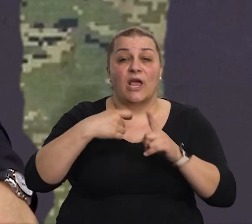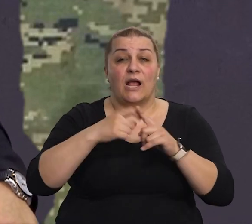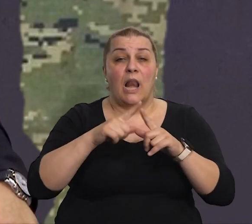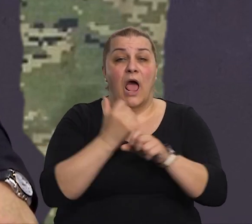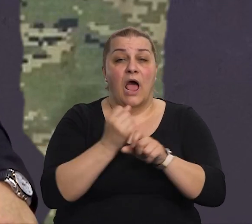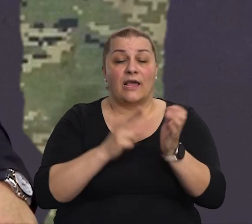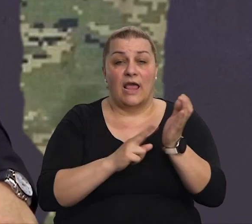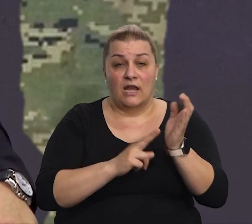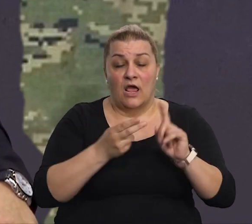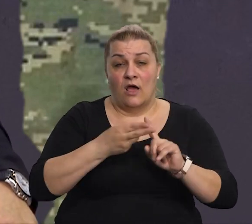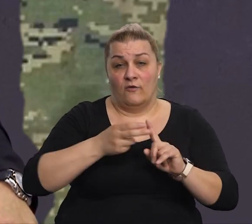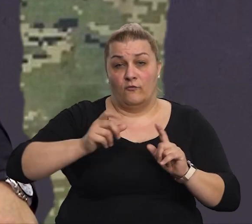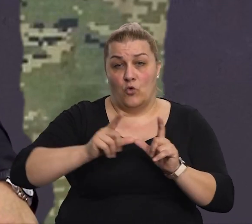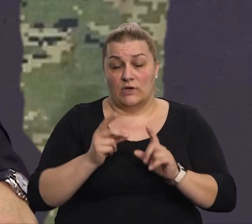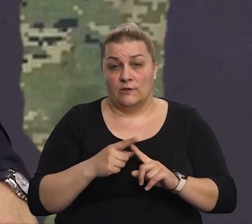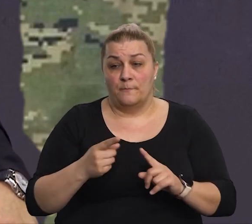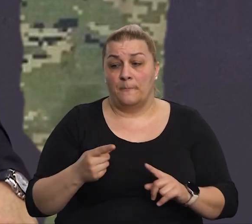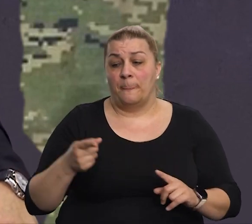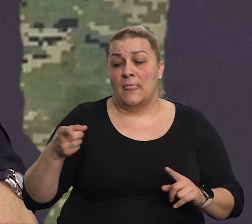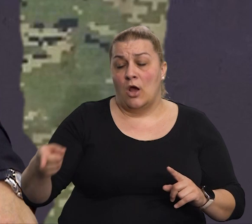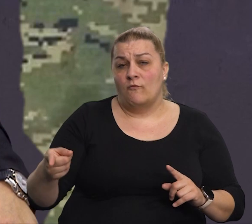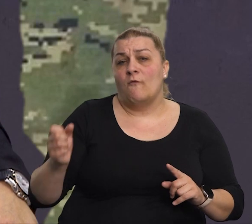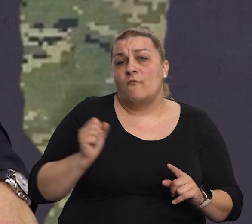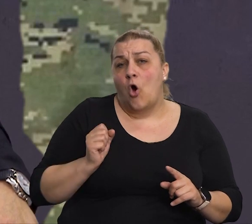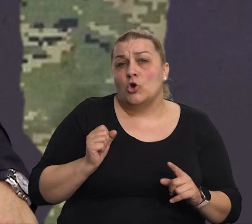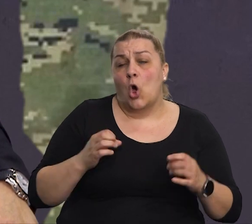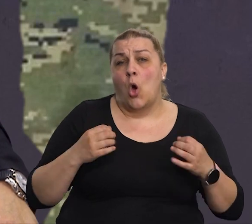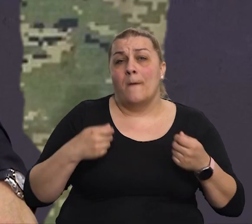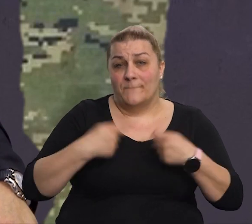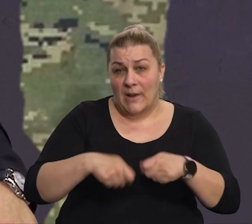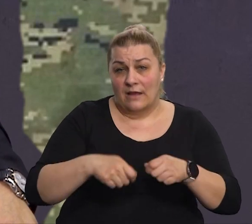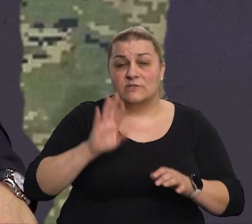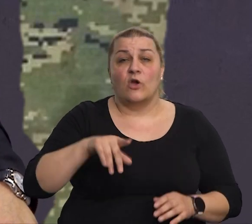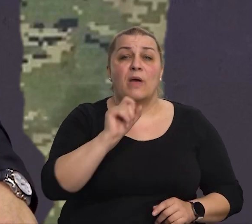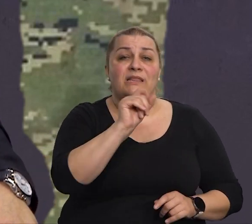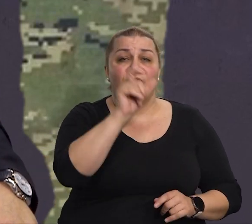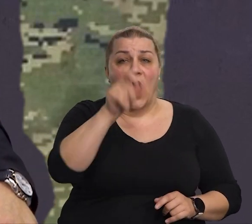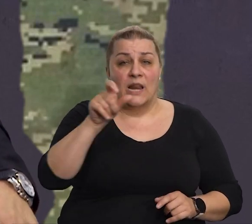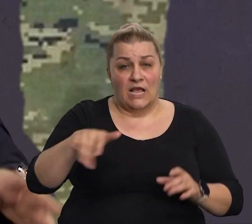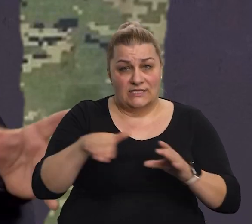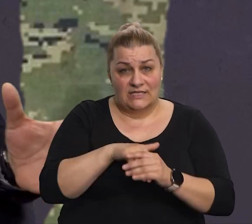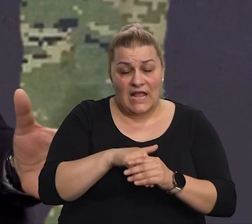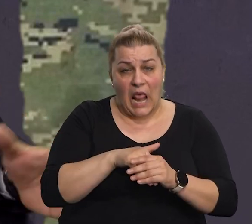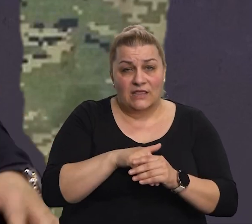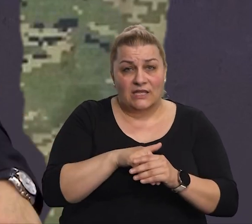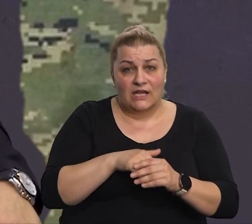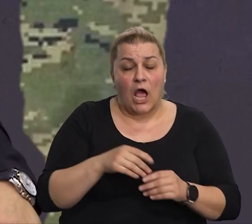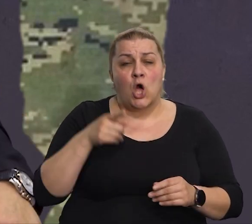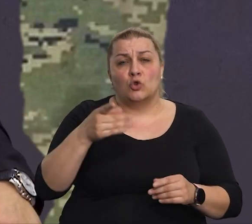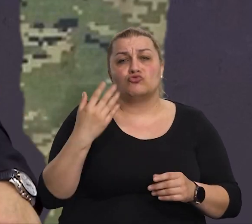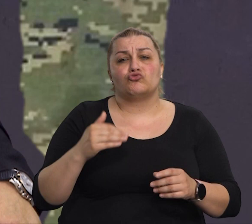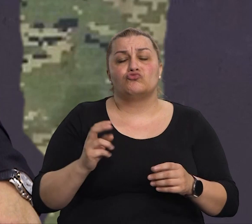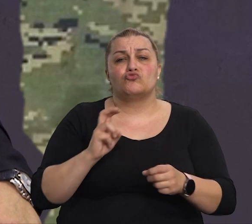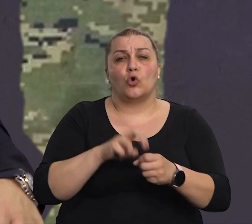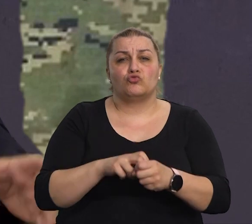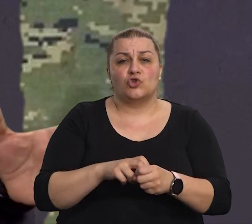Hrvatskoj je to vojno plenstvo, znači, ima, sada ima 12 djelatnika, to su uključene